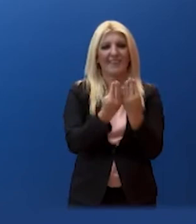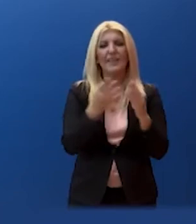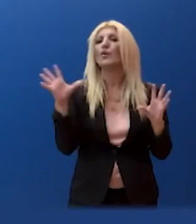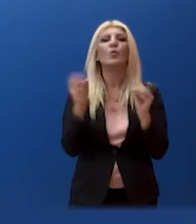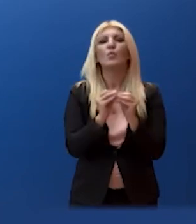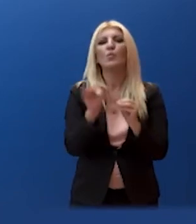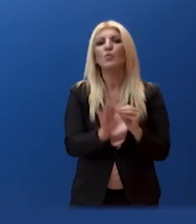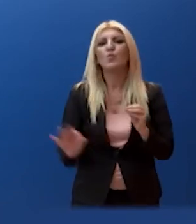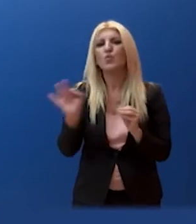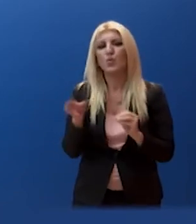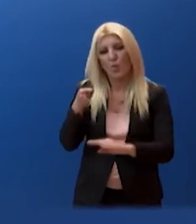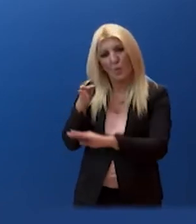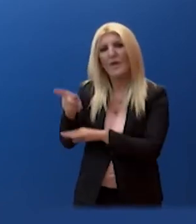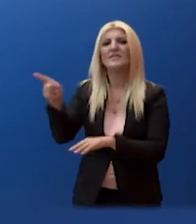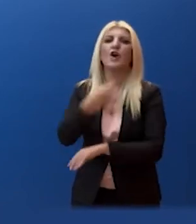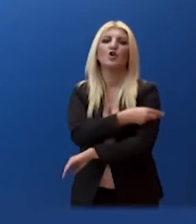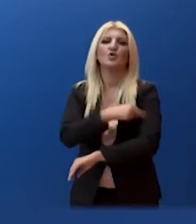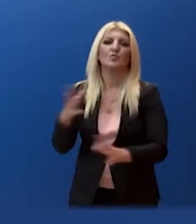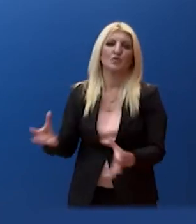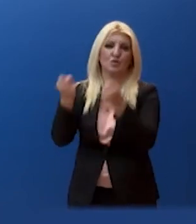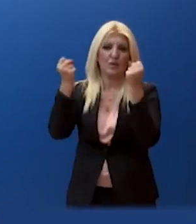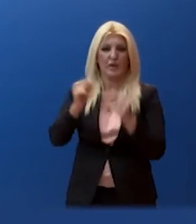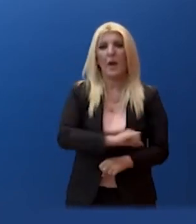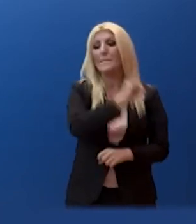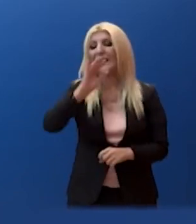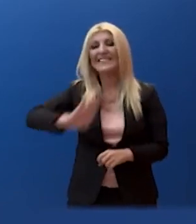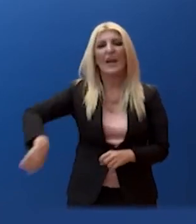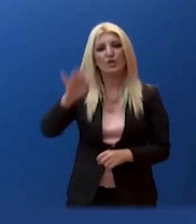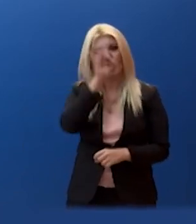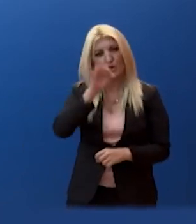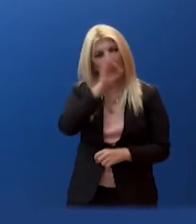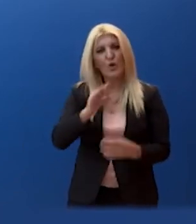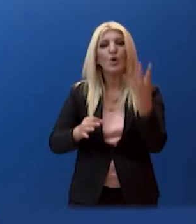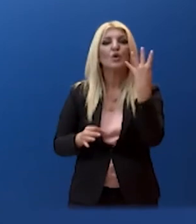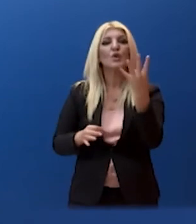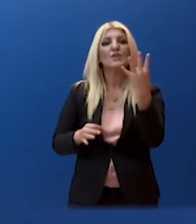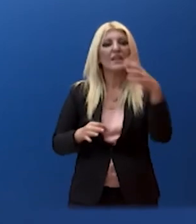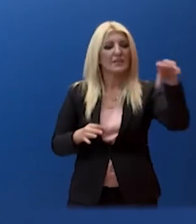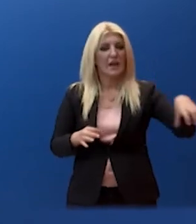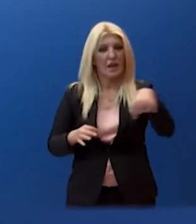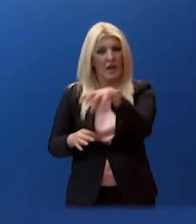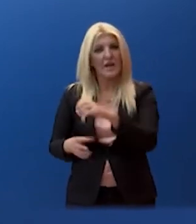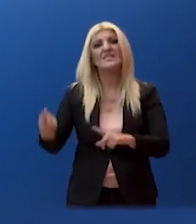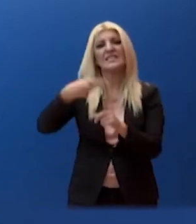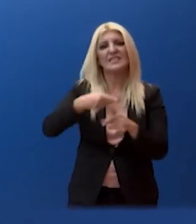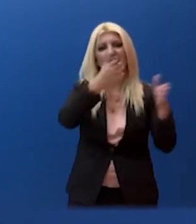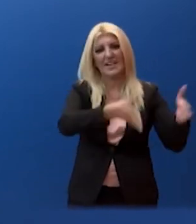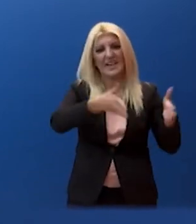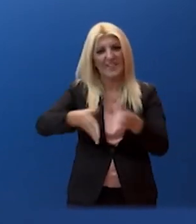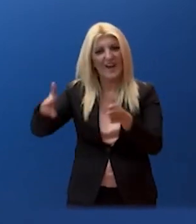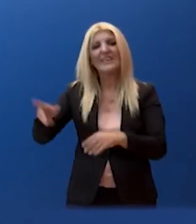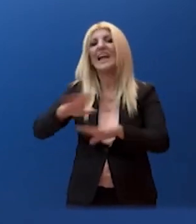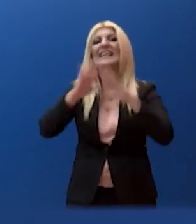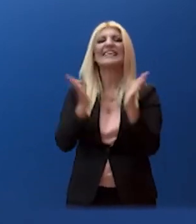αναμένεται και η παράδοση 8 μεθ και 4 μονάδων αυξημένης φροντίδας στο Γενικό Κρατικό Νίκαιας από τη